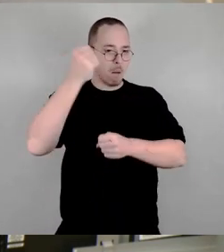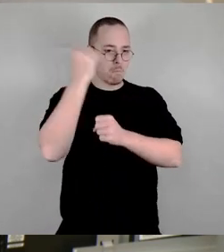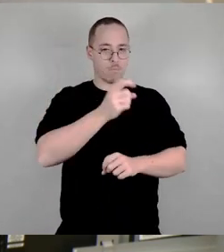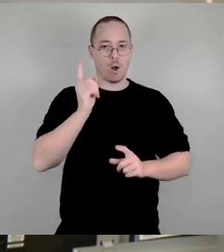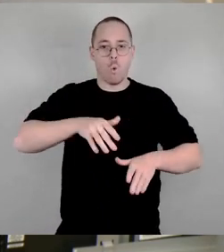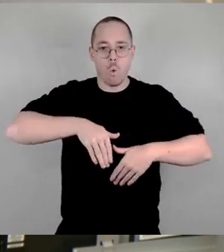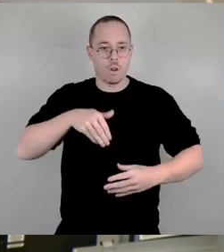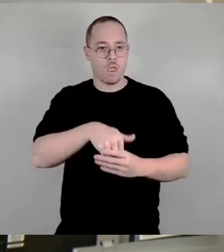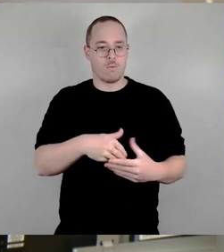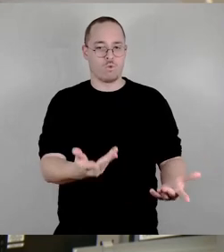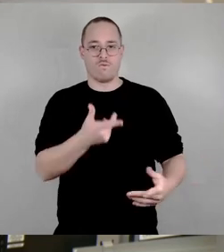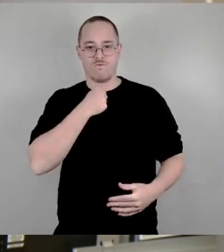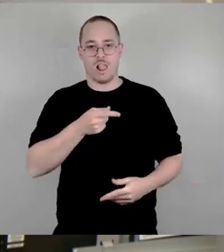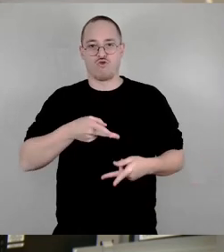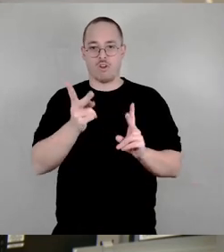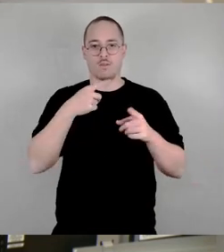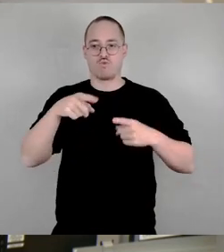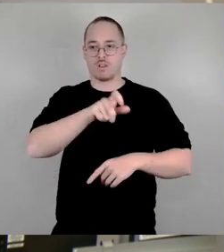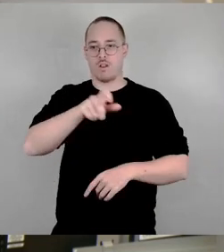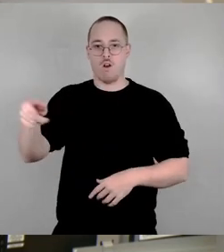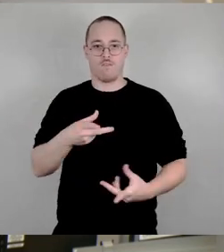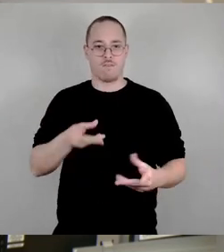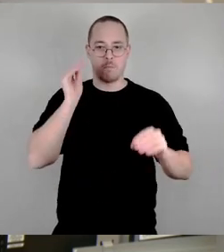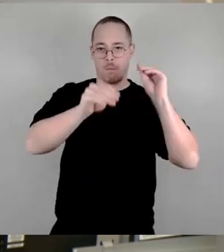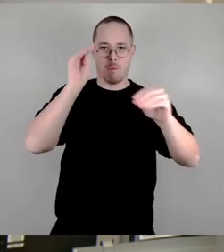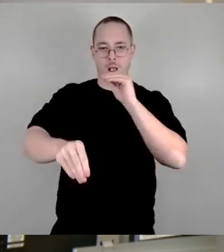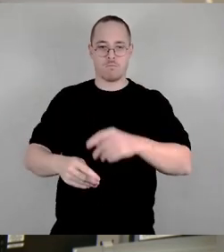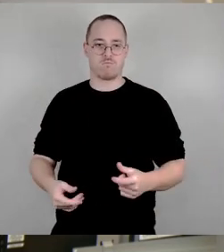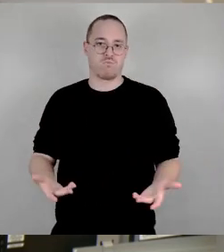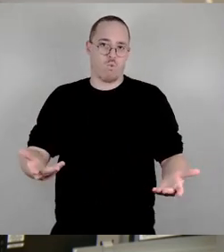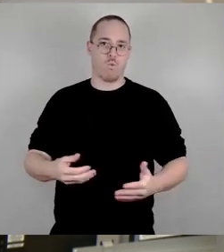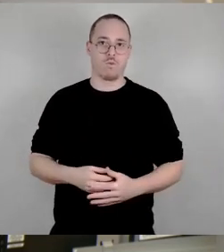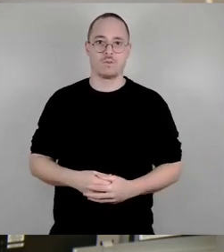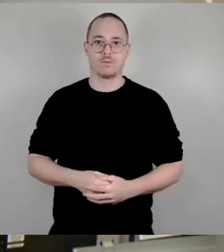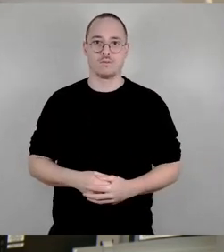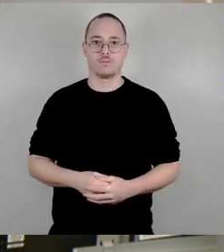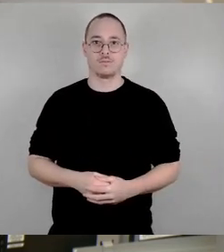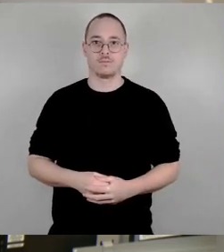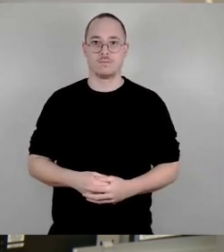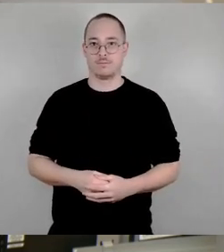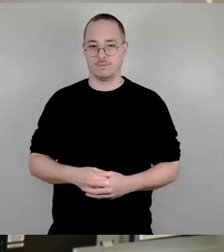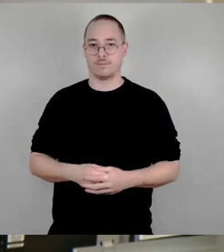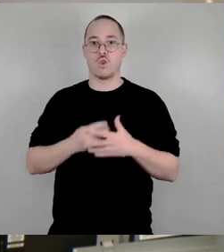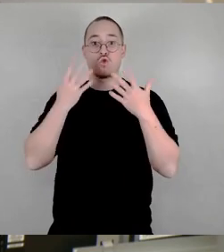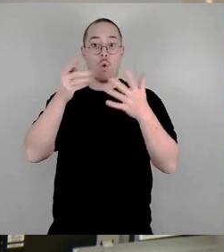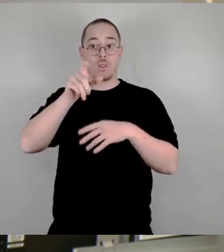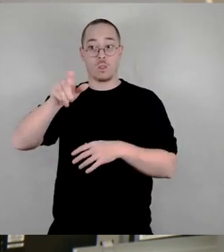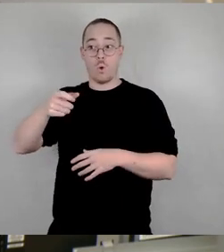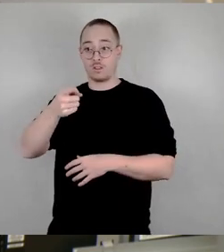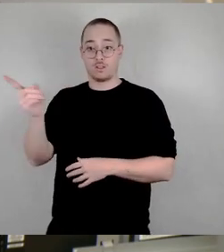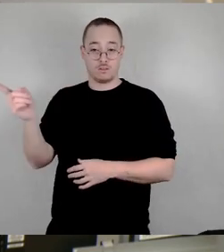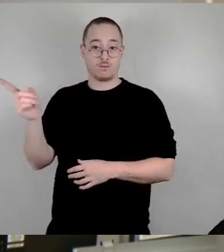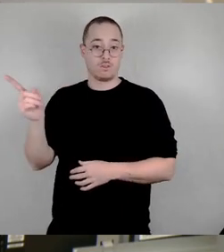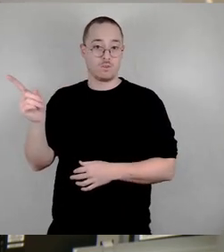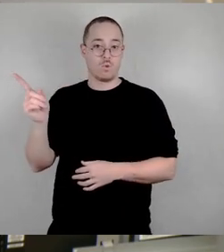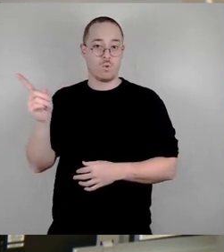Neun Dödel von der besonderen Einsatzgruppe, die 21 Uhr einen Kleinstlautsprecher am Assi-Eck überwachen? Kein Problem.